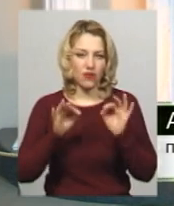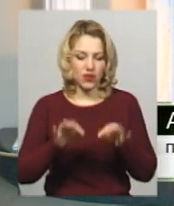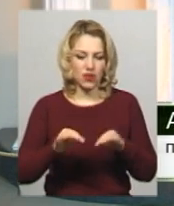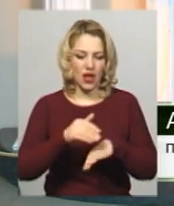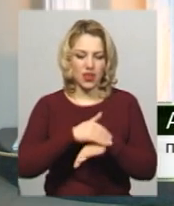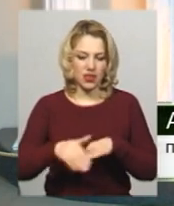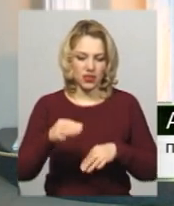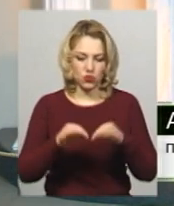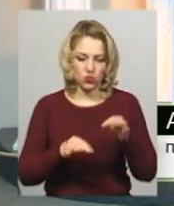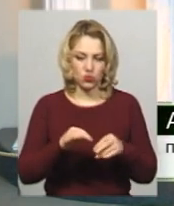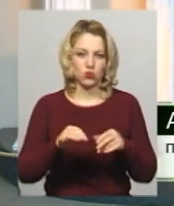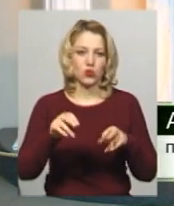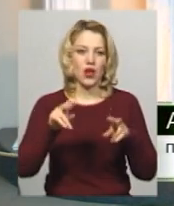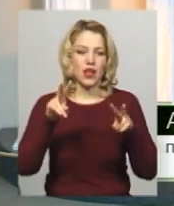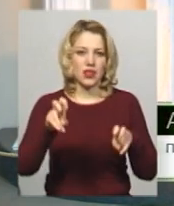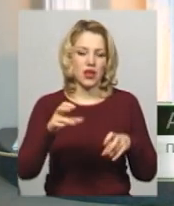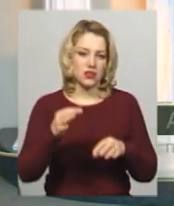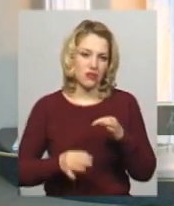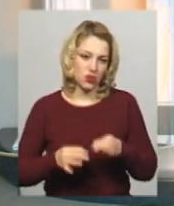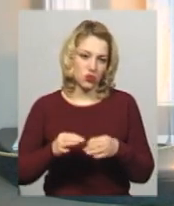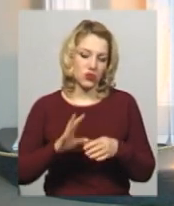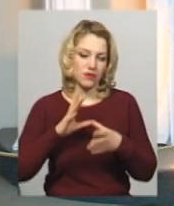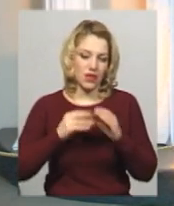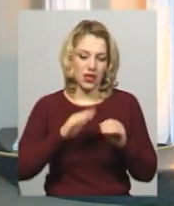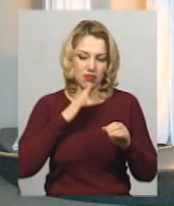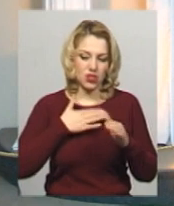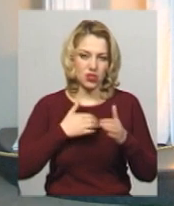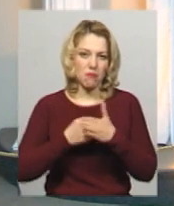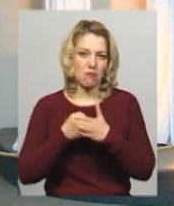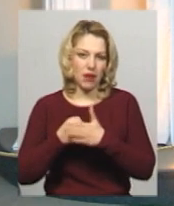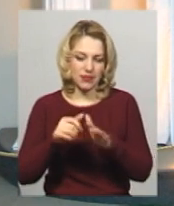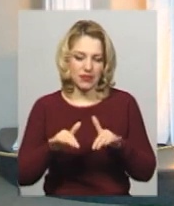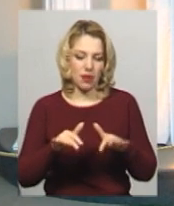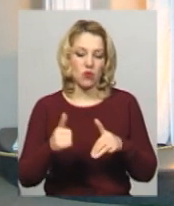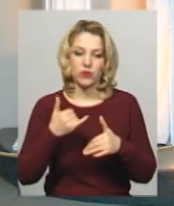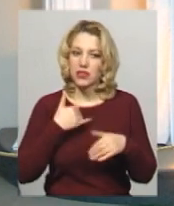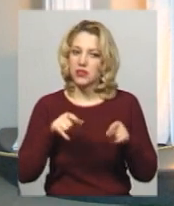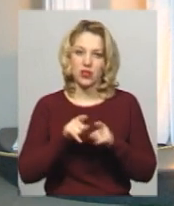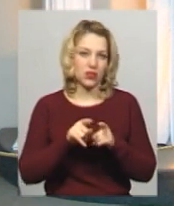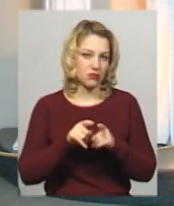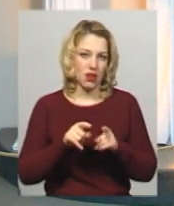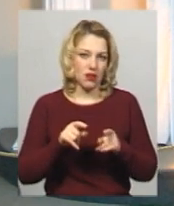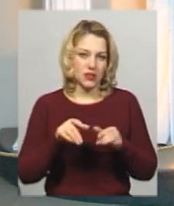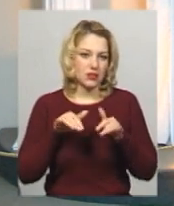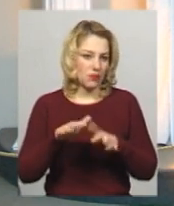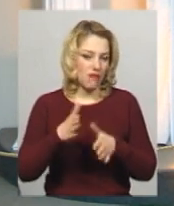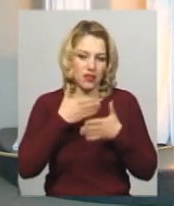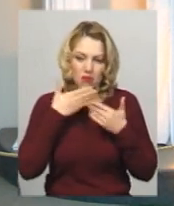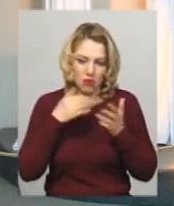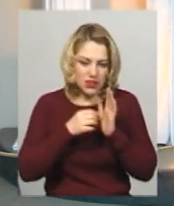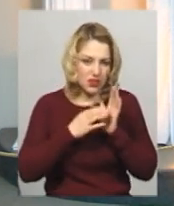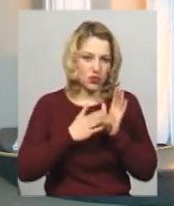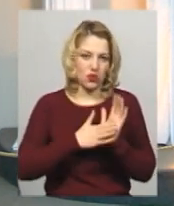суду, назву суду. І взагалі по нашим базам, по реєстрації такої справи в нас не зареєстровано, не розглядалося,